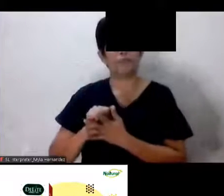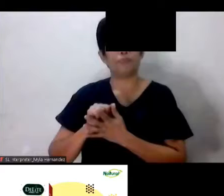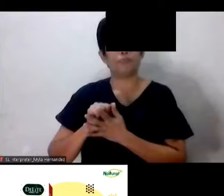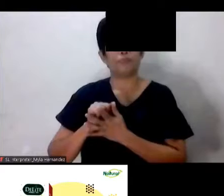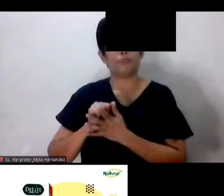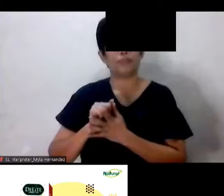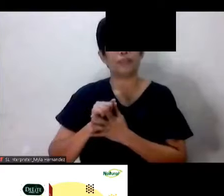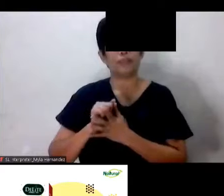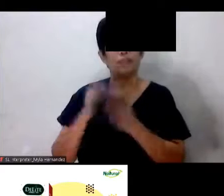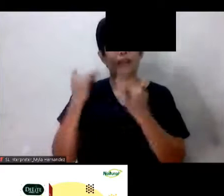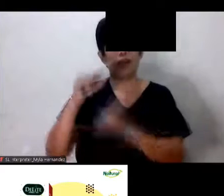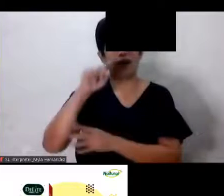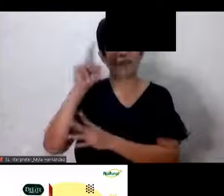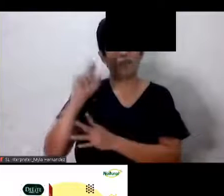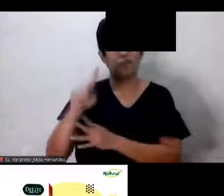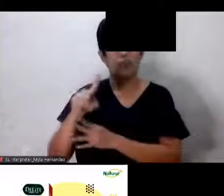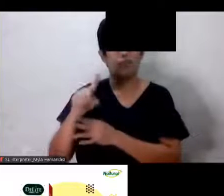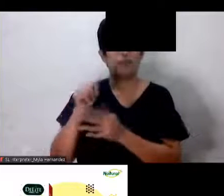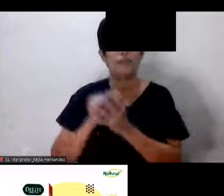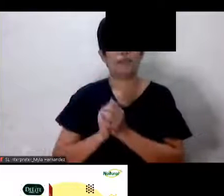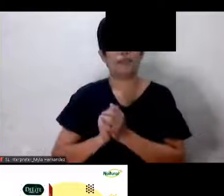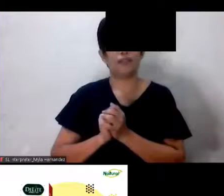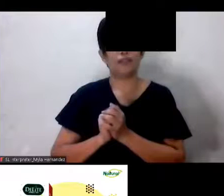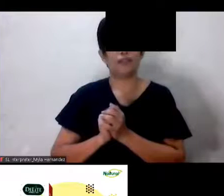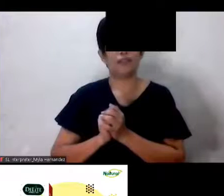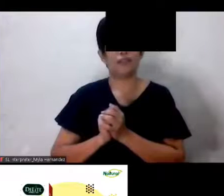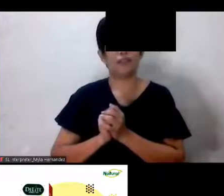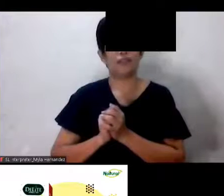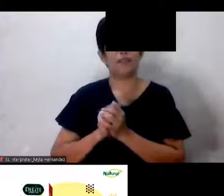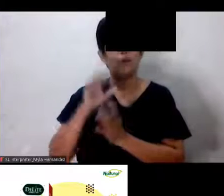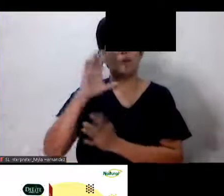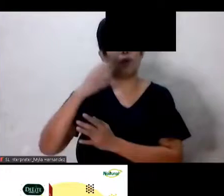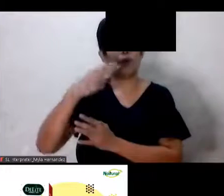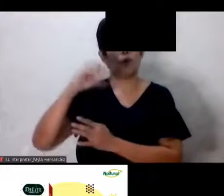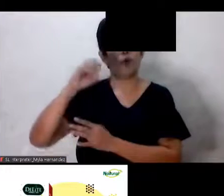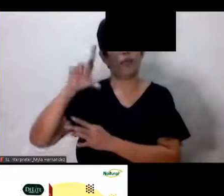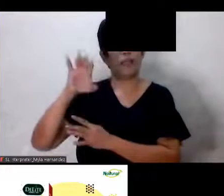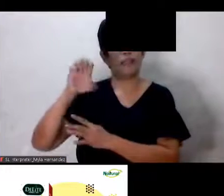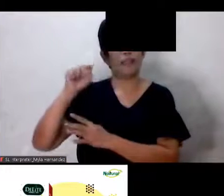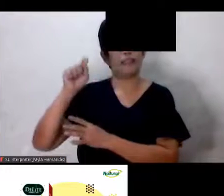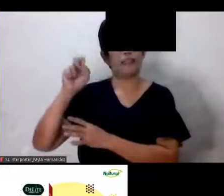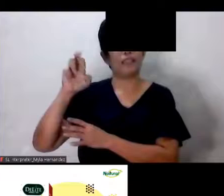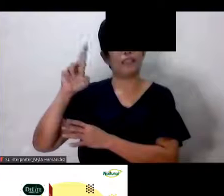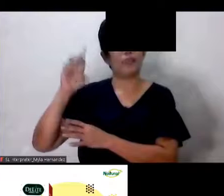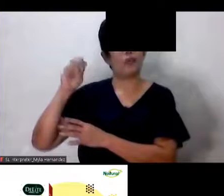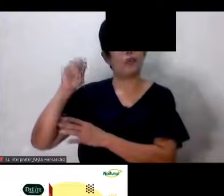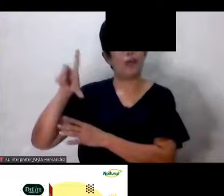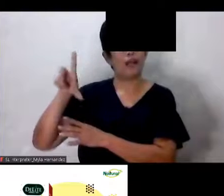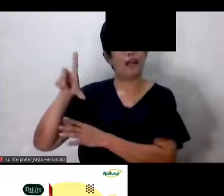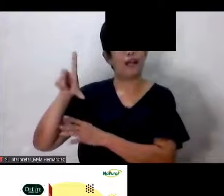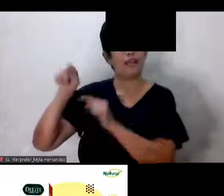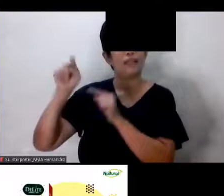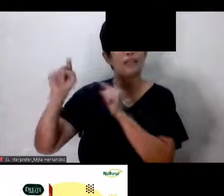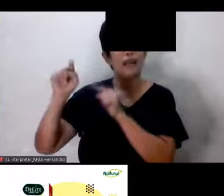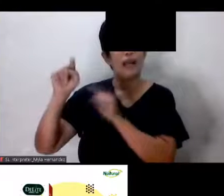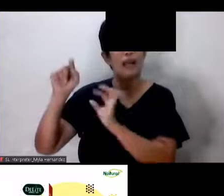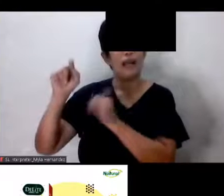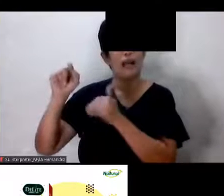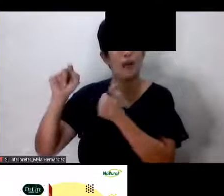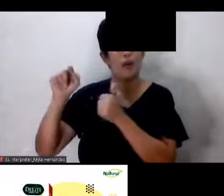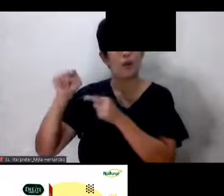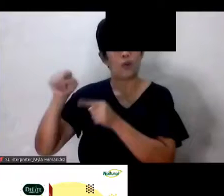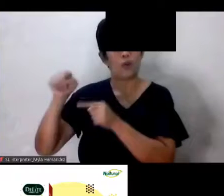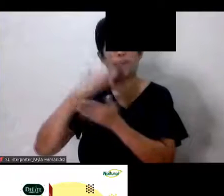Buddy Benson, ang katanungan dito ay, yung kolesterol na kung tawagin ay kolesterol, meron daw, paano nga ba daw yung bad